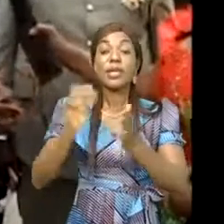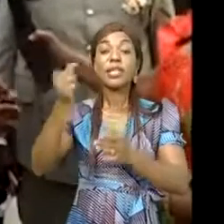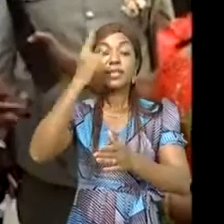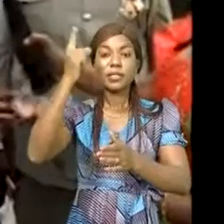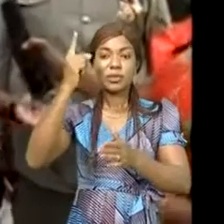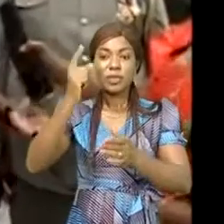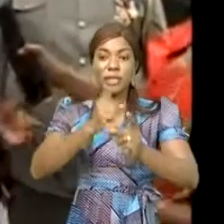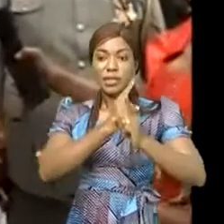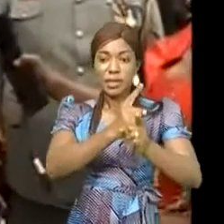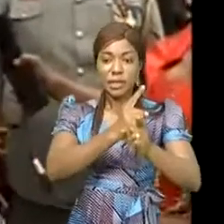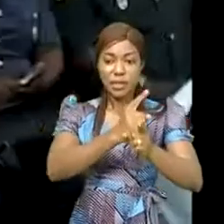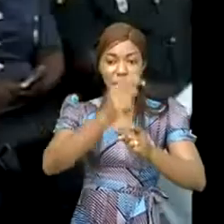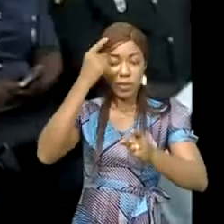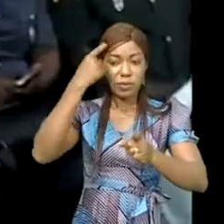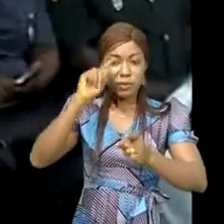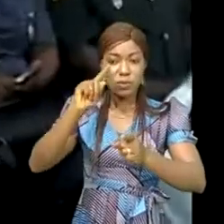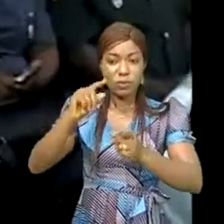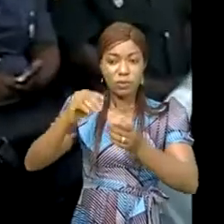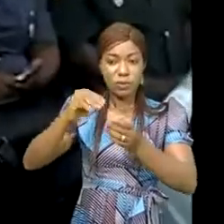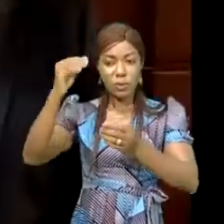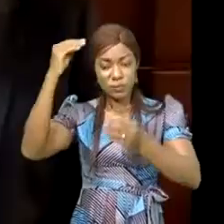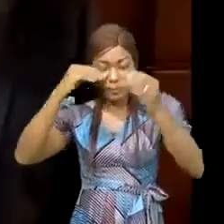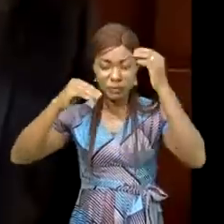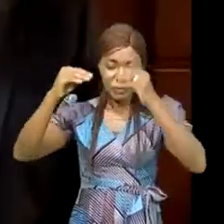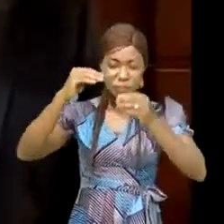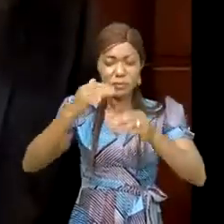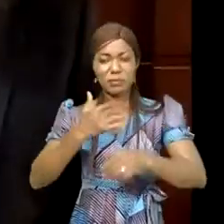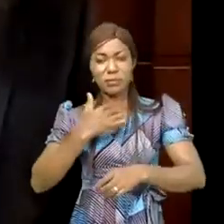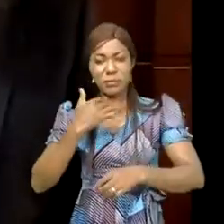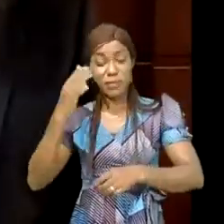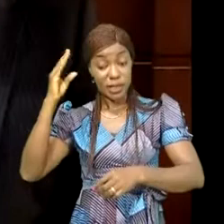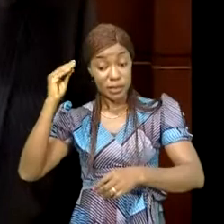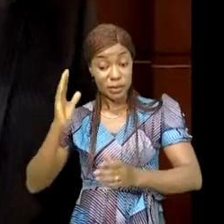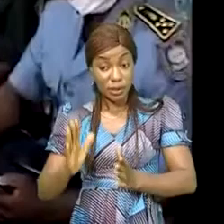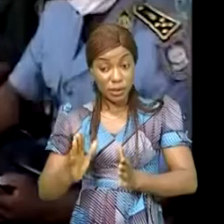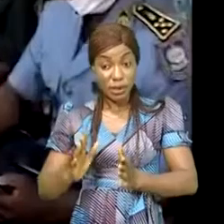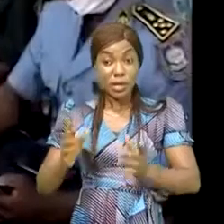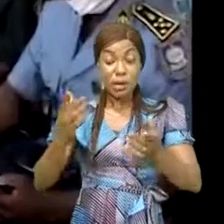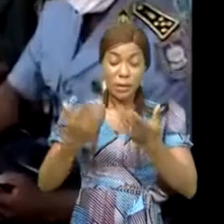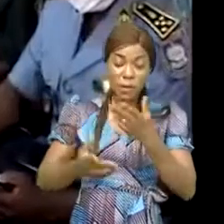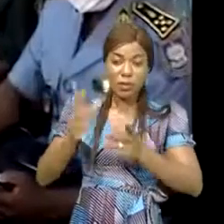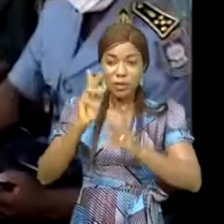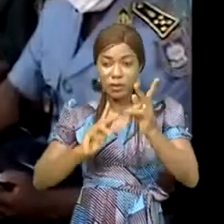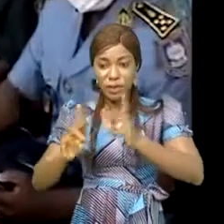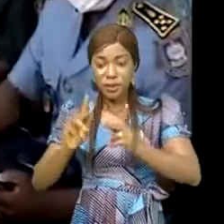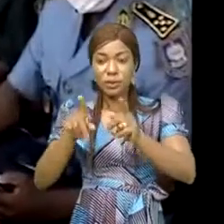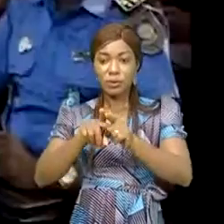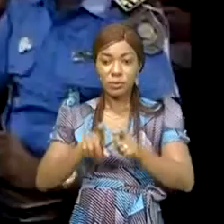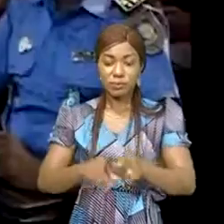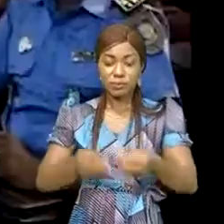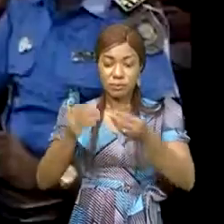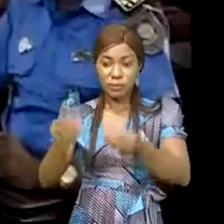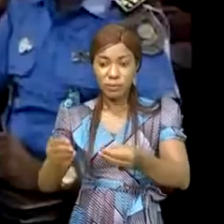enrichir nos curriculats de formation. Et nous souhaiterions d'ailleurs qu'à l'issue de cette visite, nous puissions établir des plates,